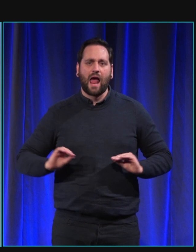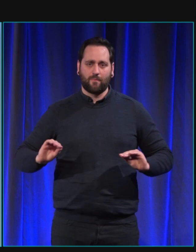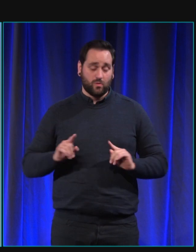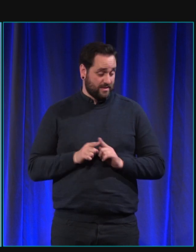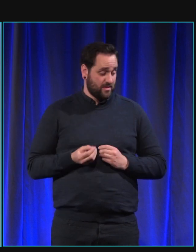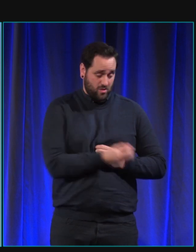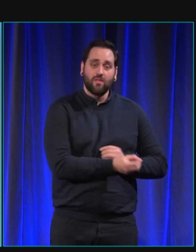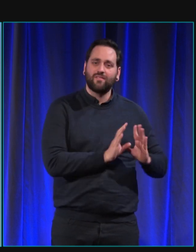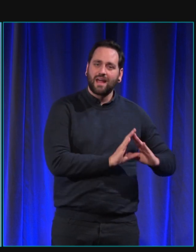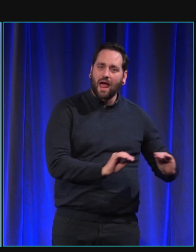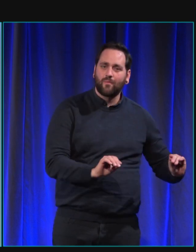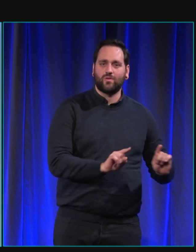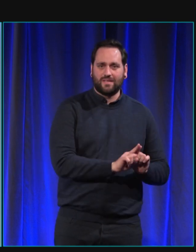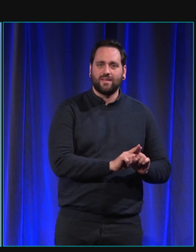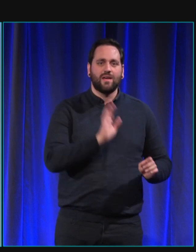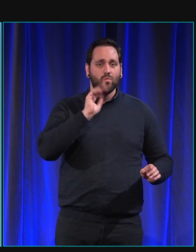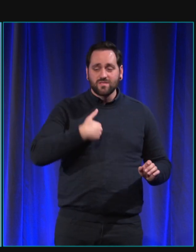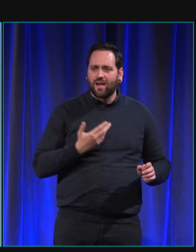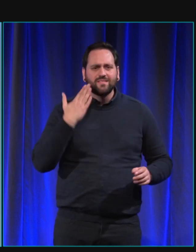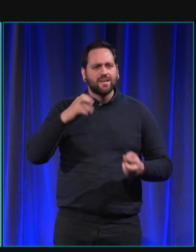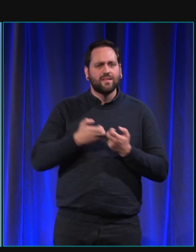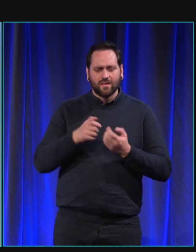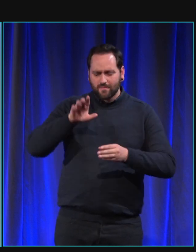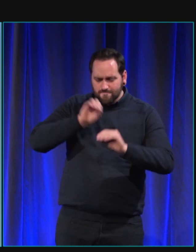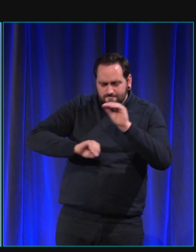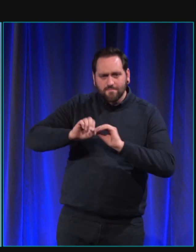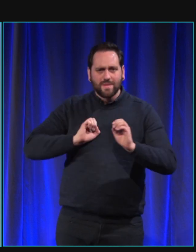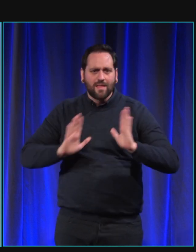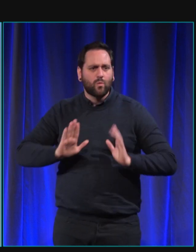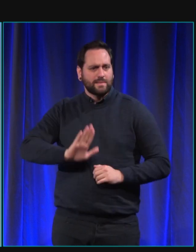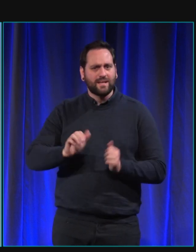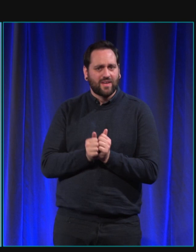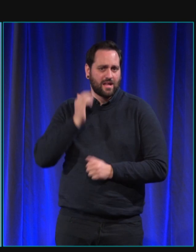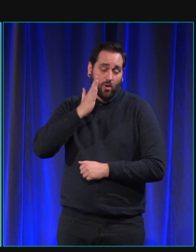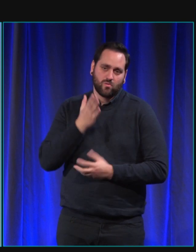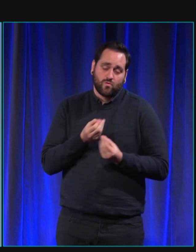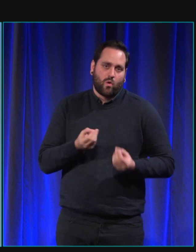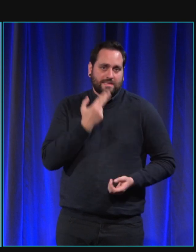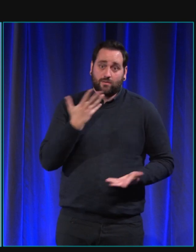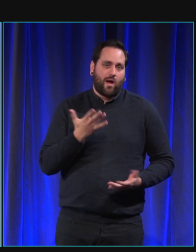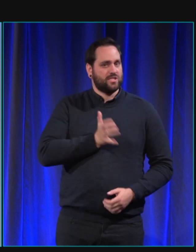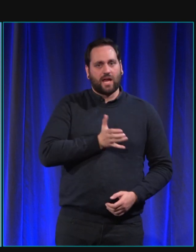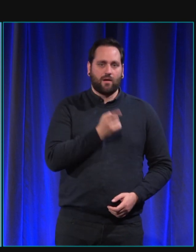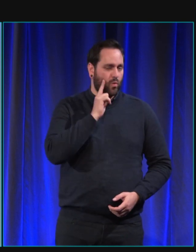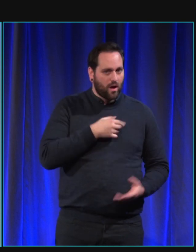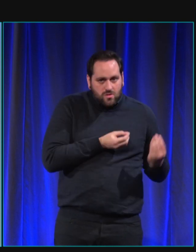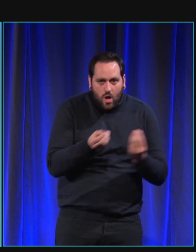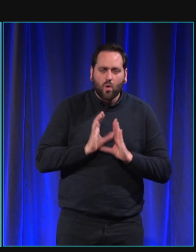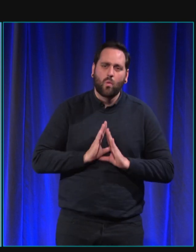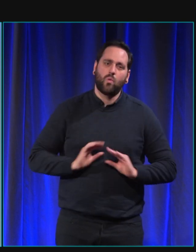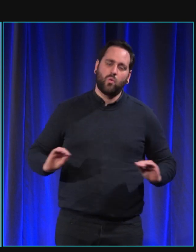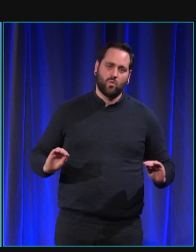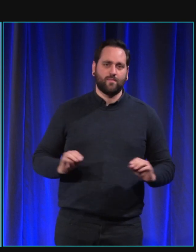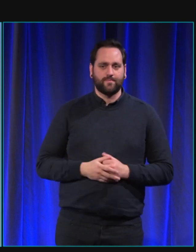C'est justement pour ses vertus apaisantes et puis sa capacité d'amour inconditionnel, de non-jugement que